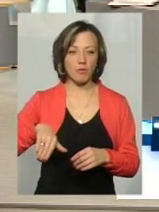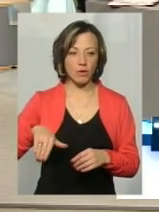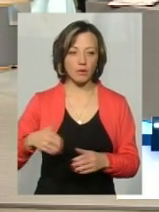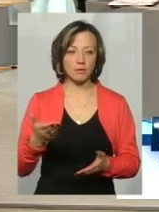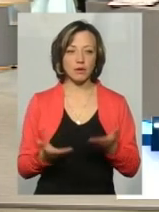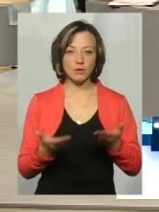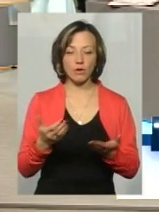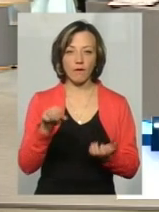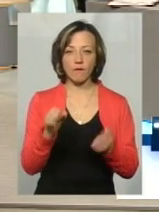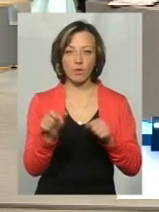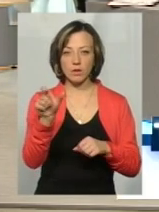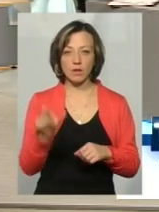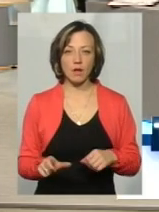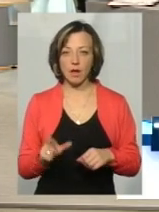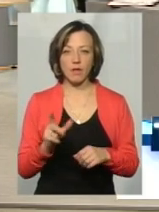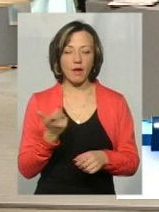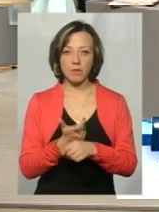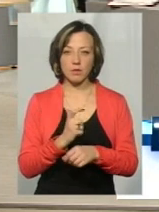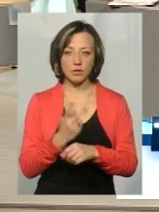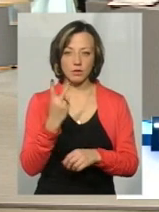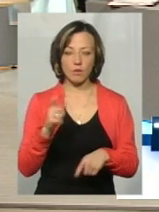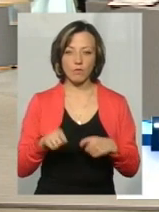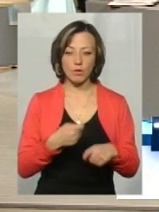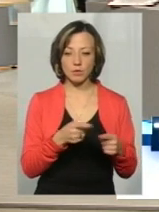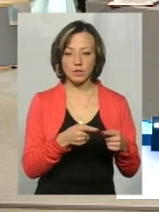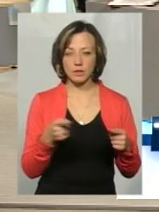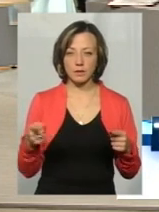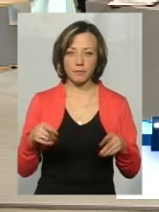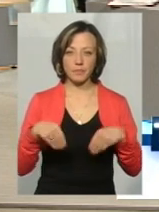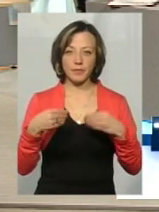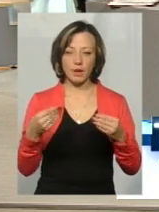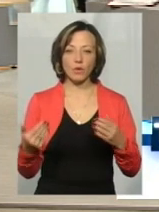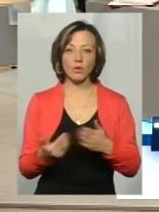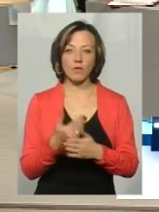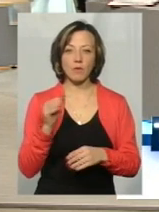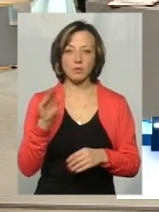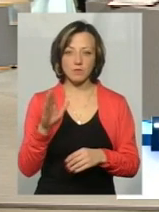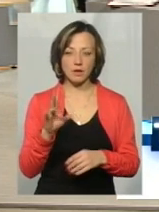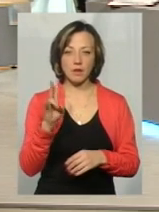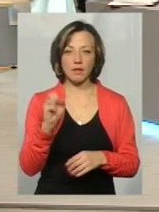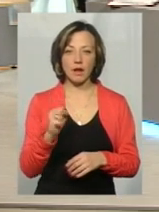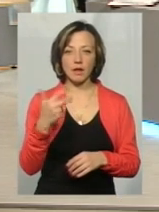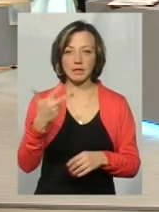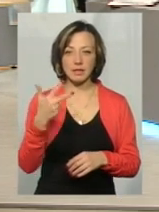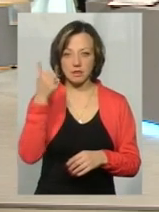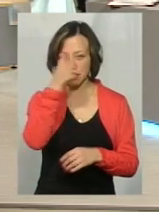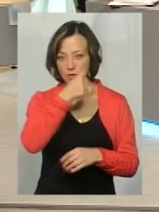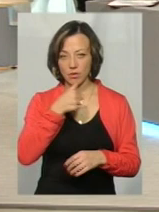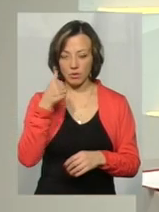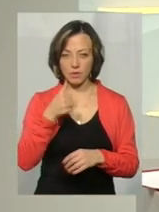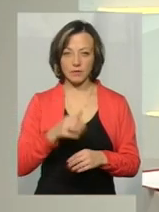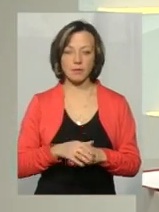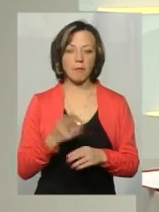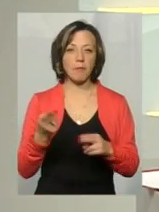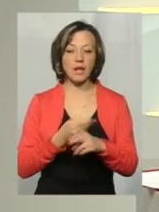якщо водія було не більше двох порушень правил дорожнього руху за цей час, то йому видадуть нове посвідчення водія на 30 років, бездадукової здачі